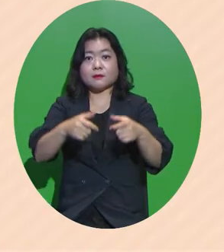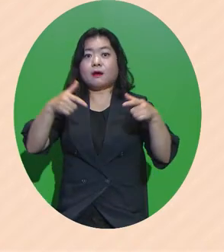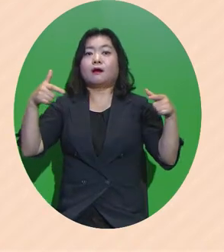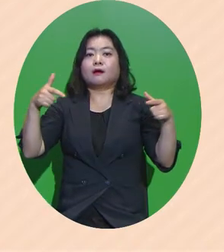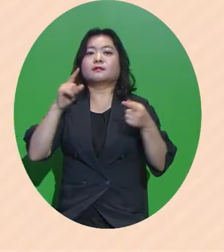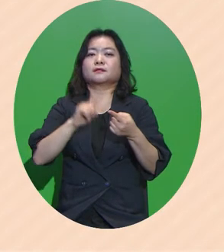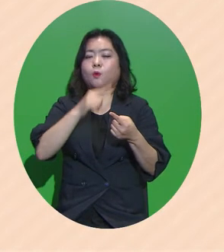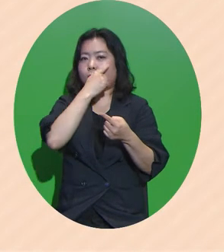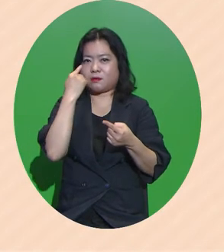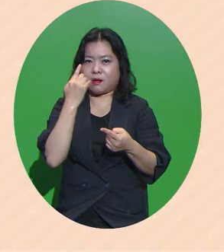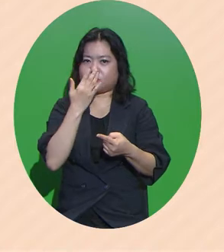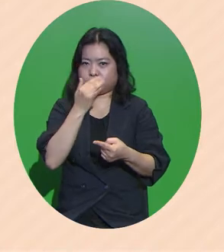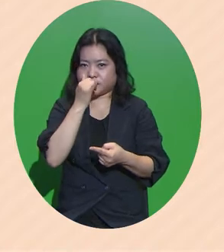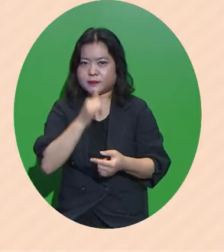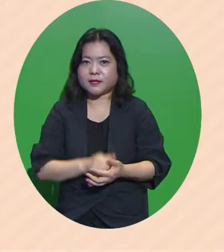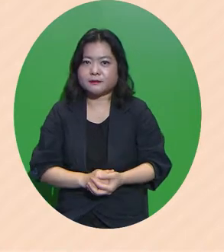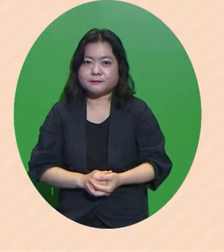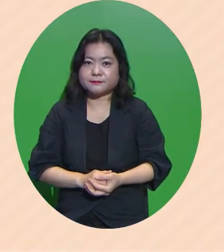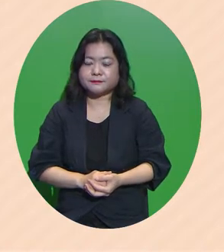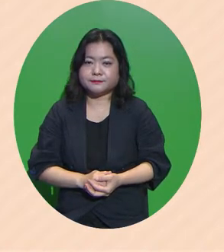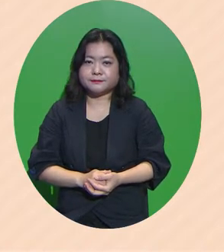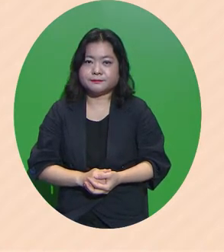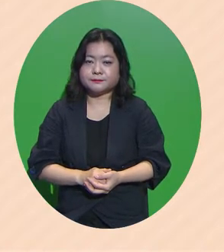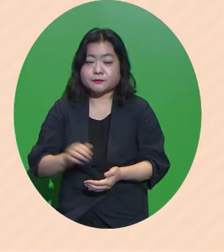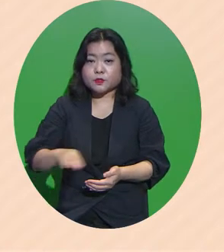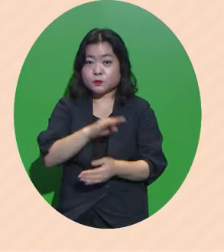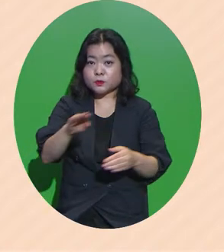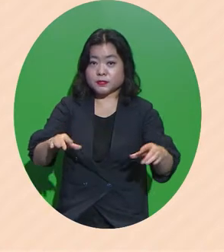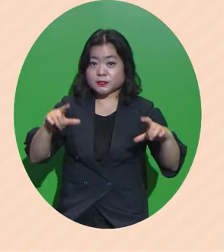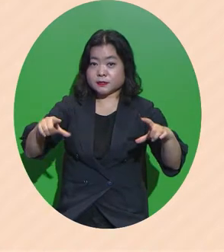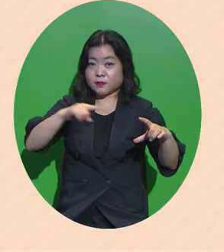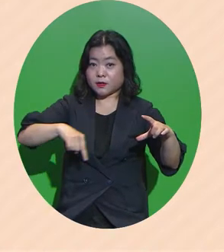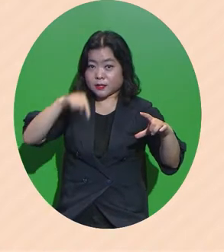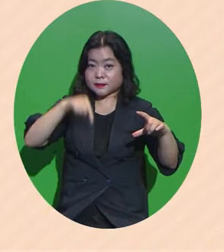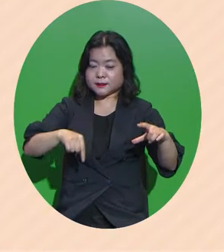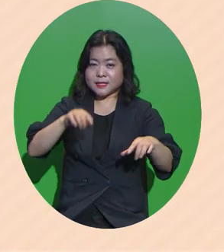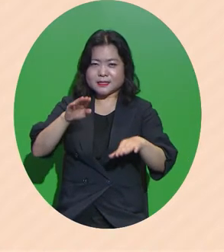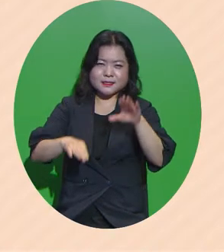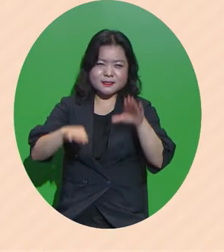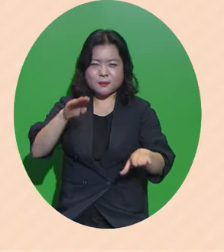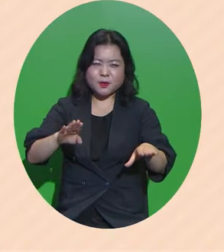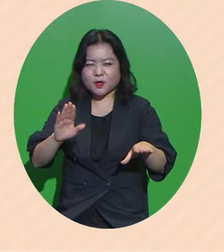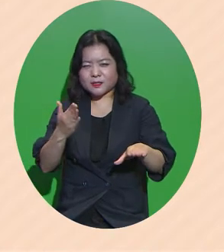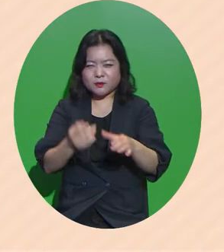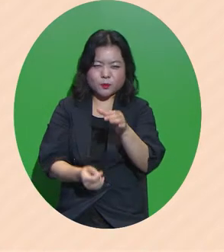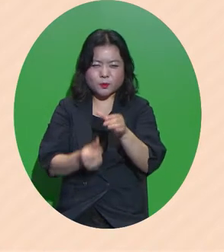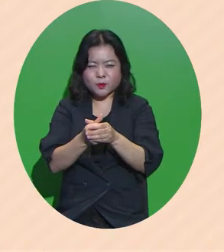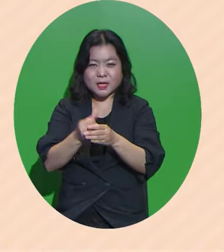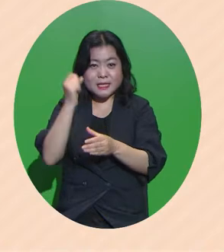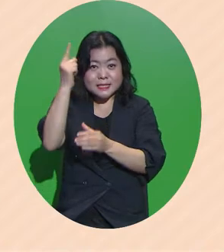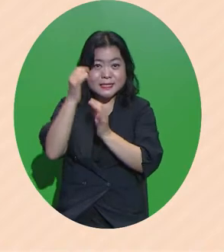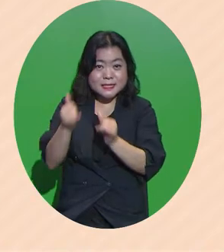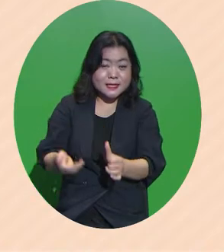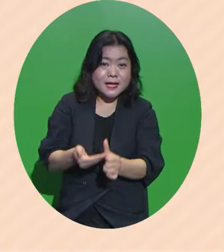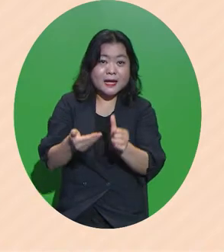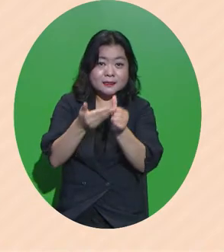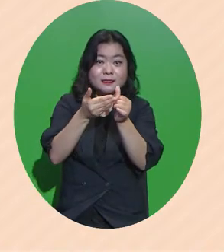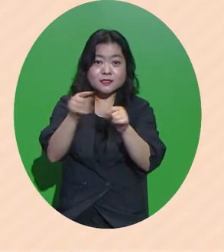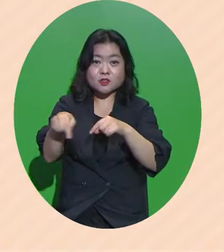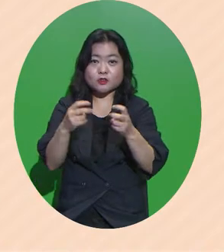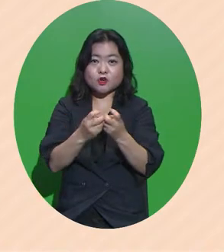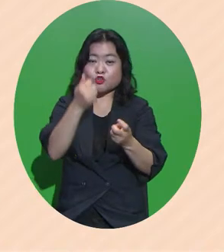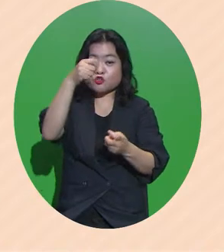확인할 수 있었습니다 우리 지역에는 차별화된 인재양성 정책으로 휴스타라는